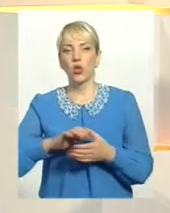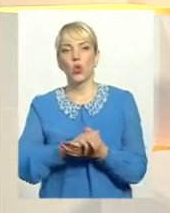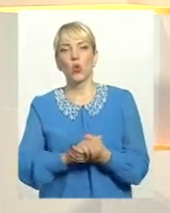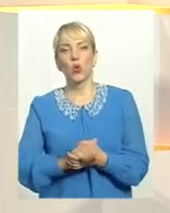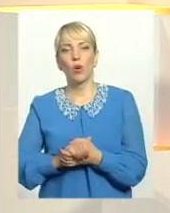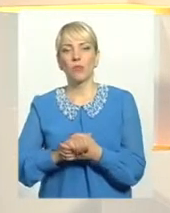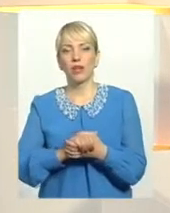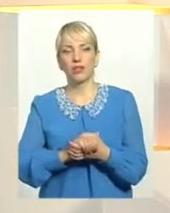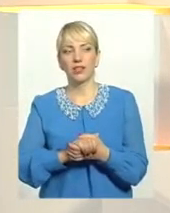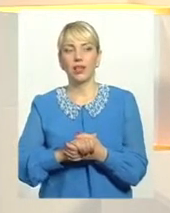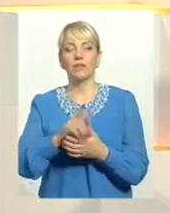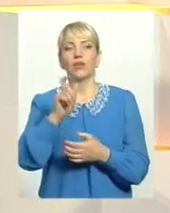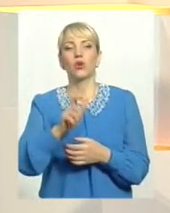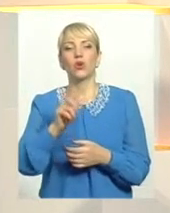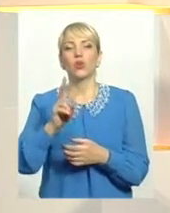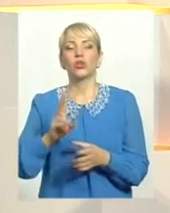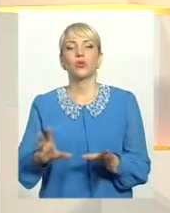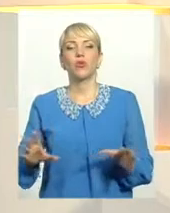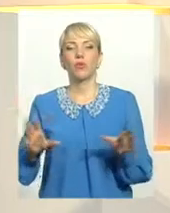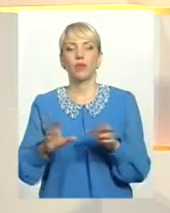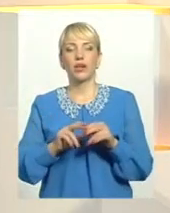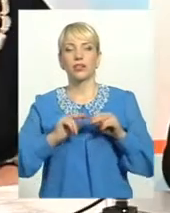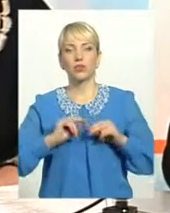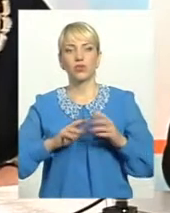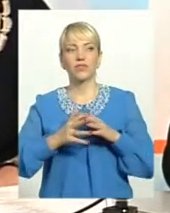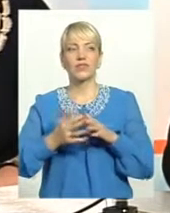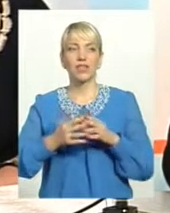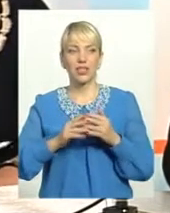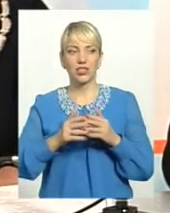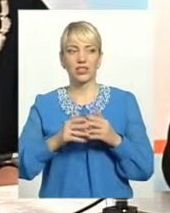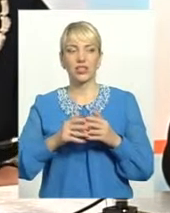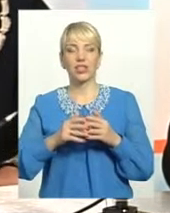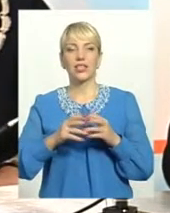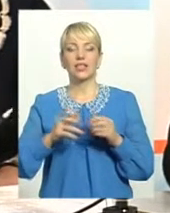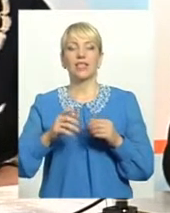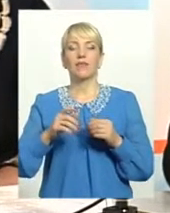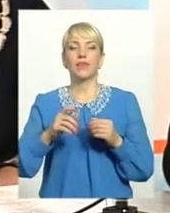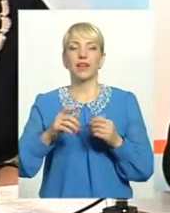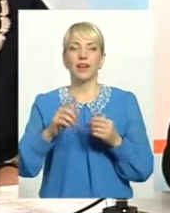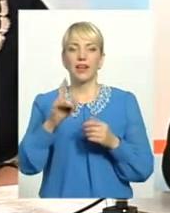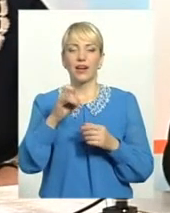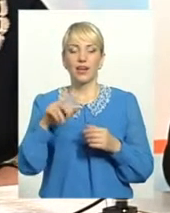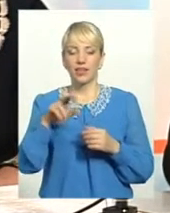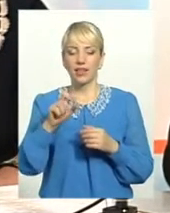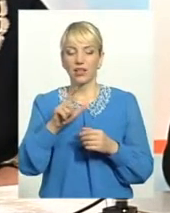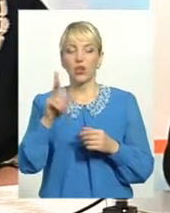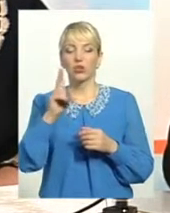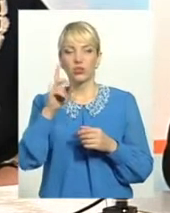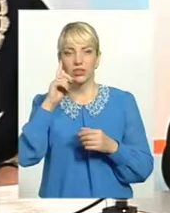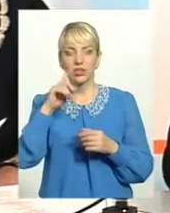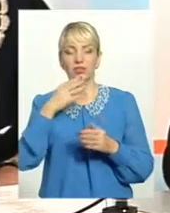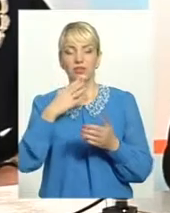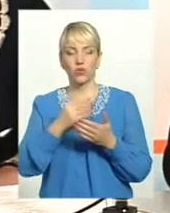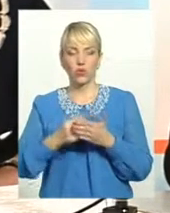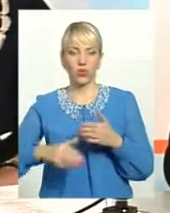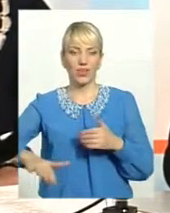працюють в селищніх, сільських, міських радах, знає свою територію. Хто краще, як не